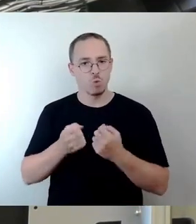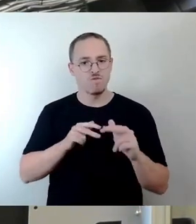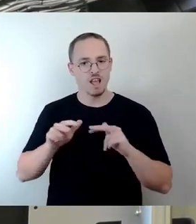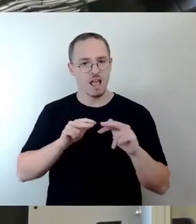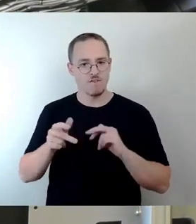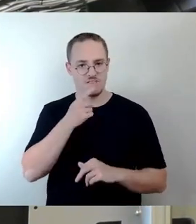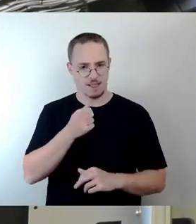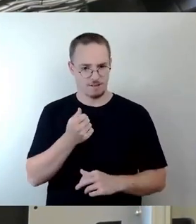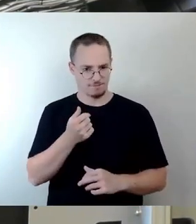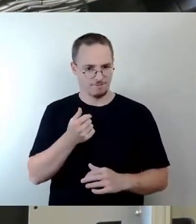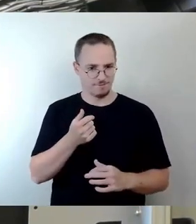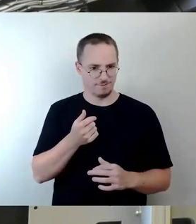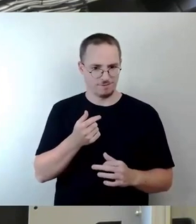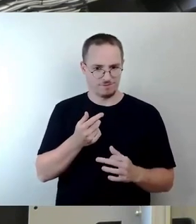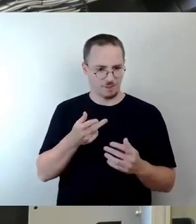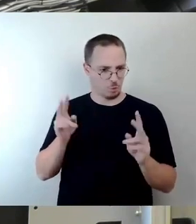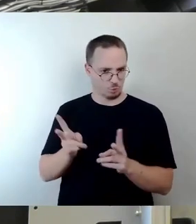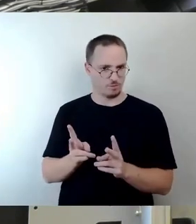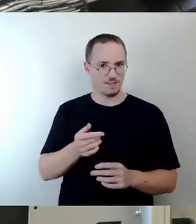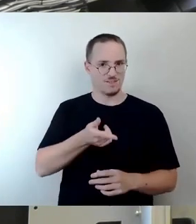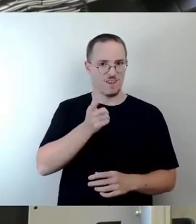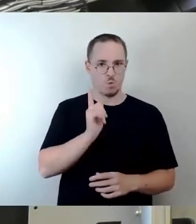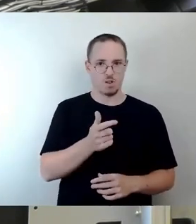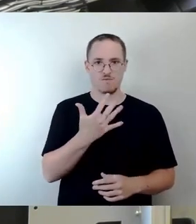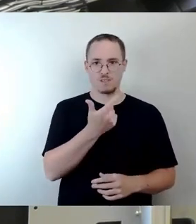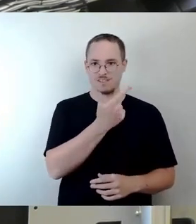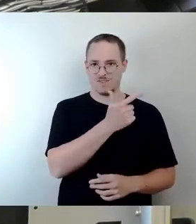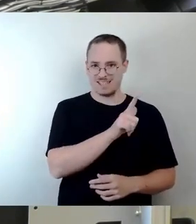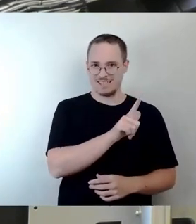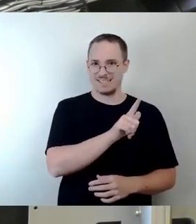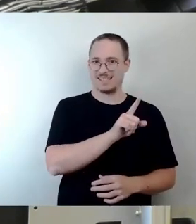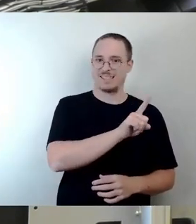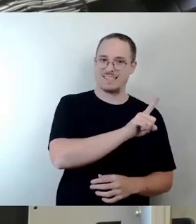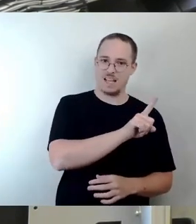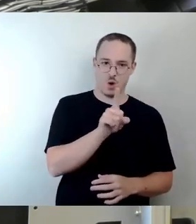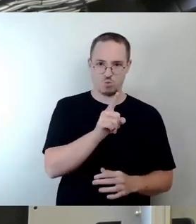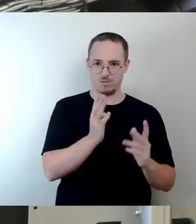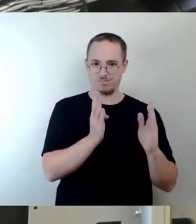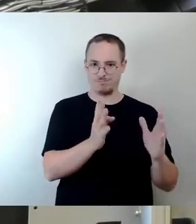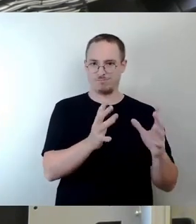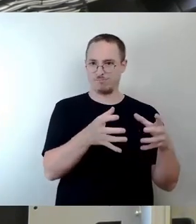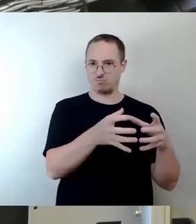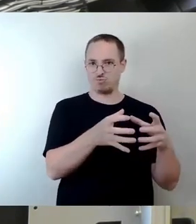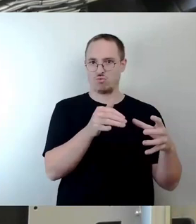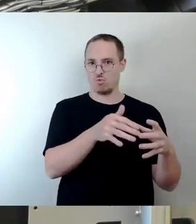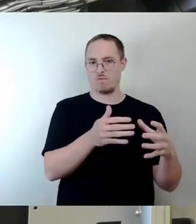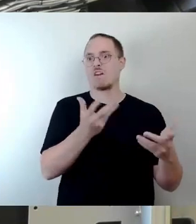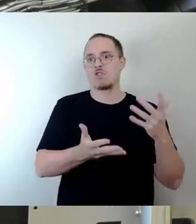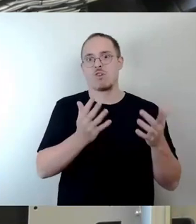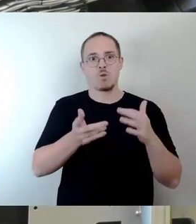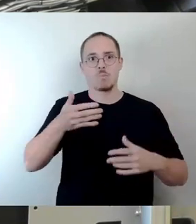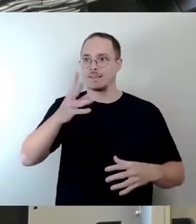.000, obwohl wir von 25.000 wahrscheinlich mehr Arbeitskräften im Dresdner Norden rechnen, die aus allen Ecken von